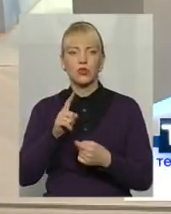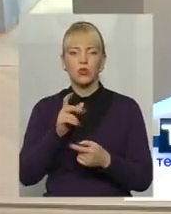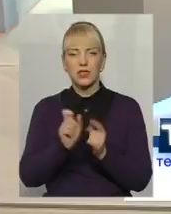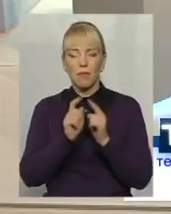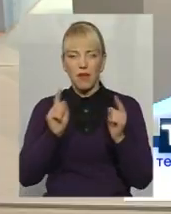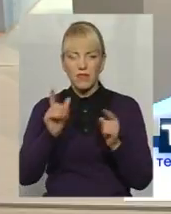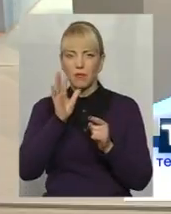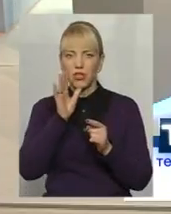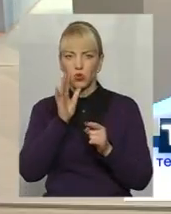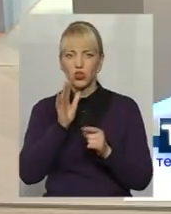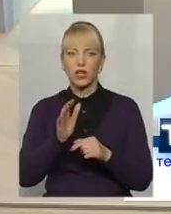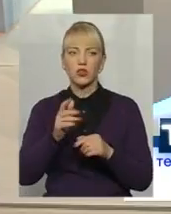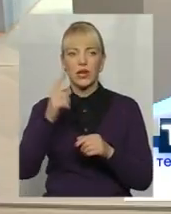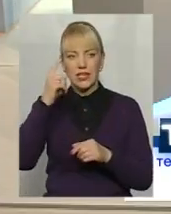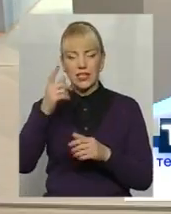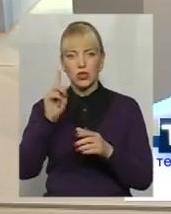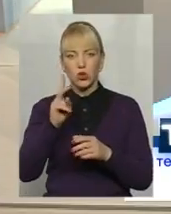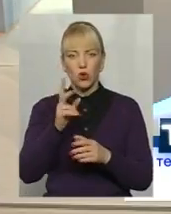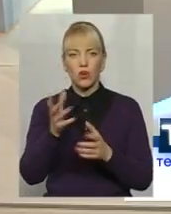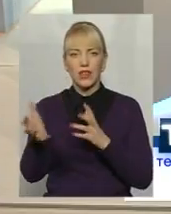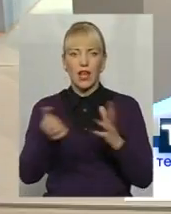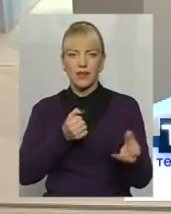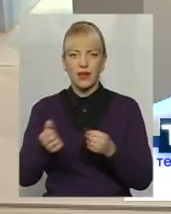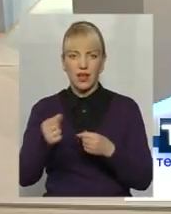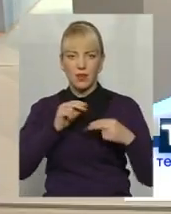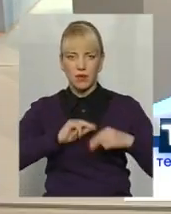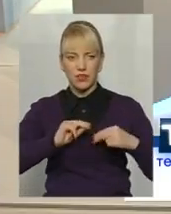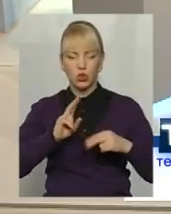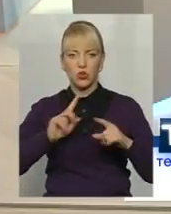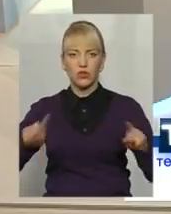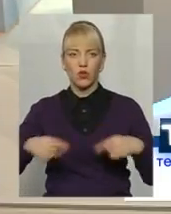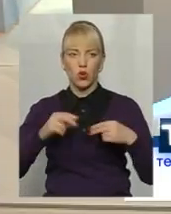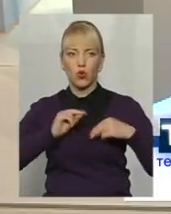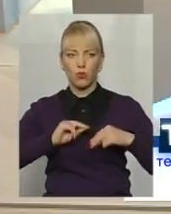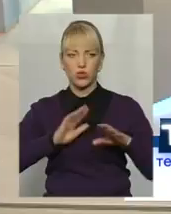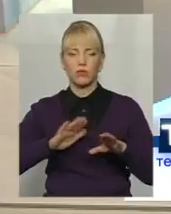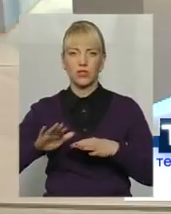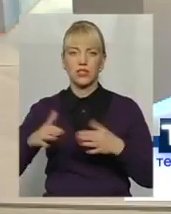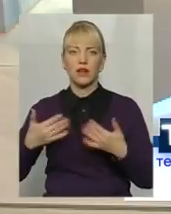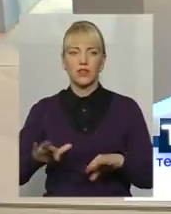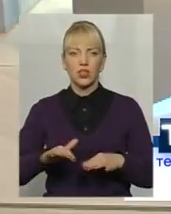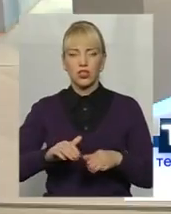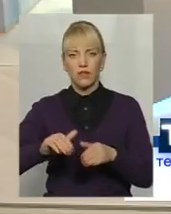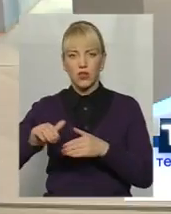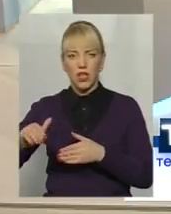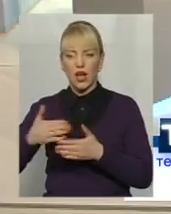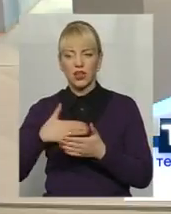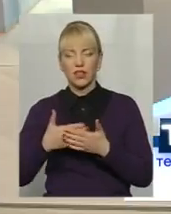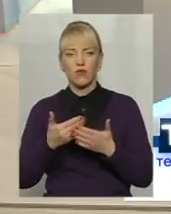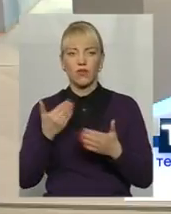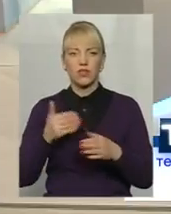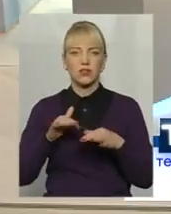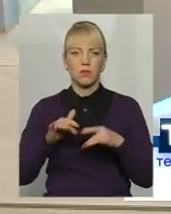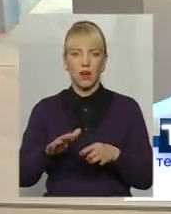часу знайняли працівників собі, вони вже начебто відійшли активно від справ, просто